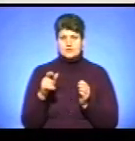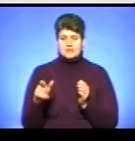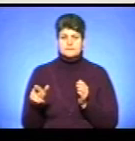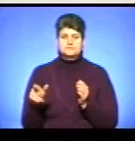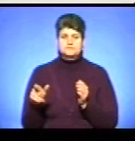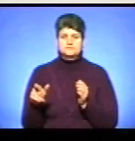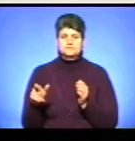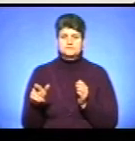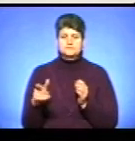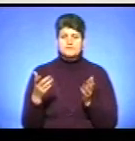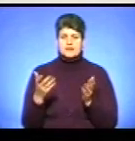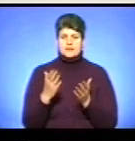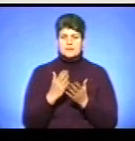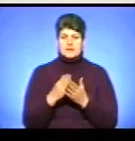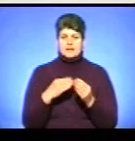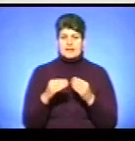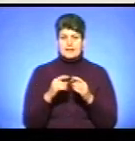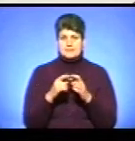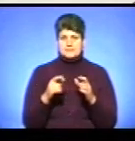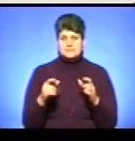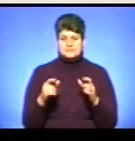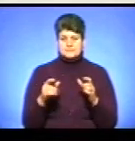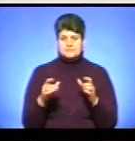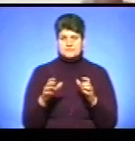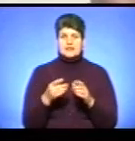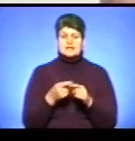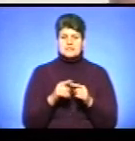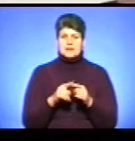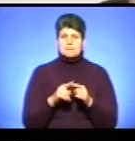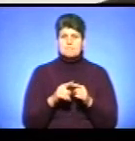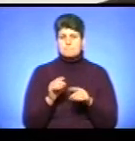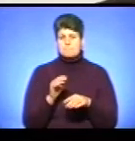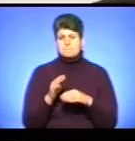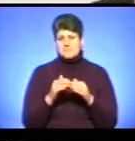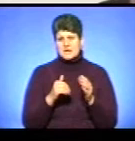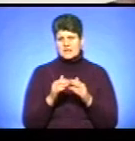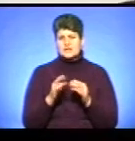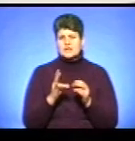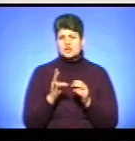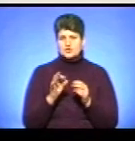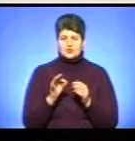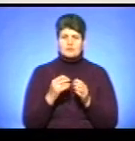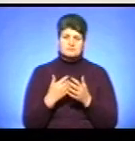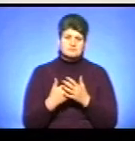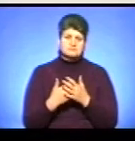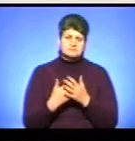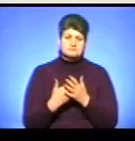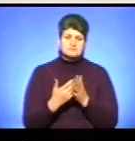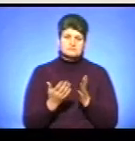пасажирів, які мають електронні квитки. Це практично і фактично майже